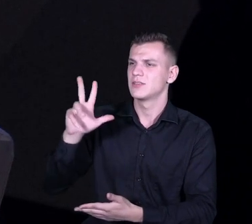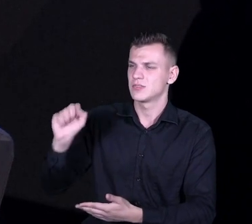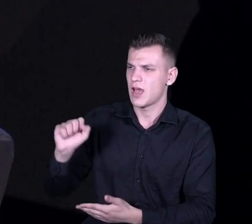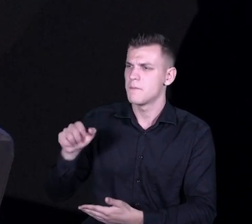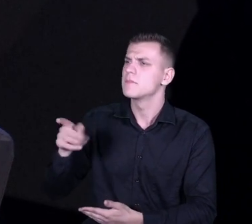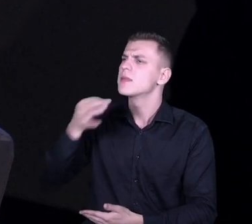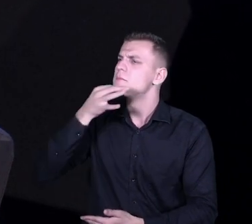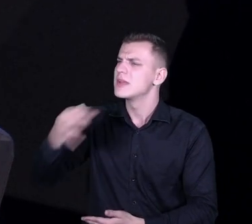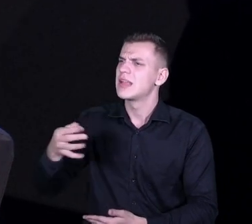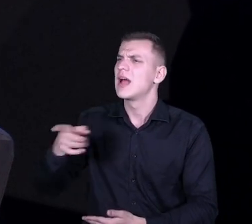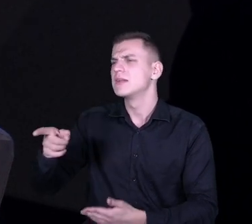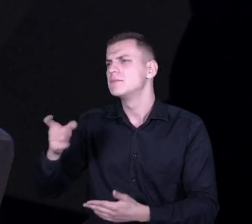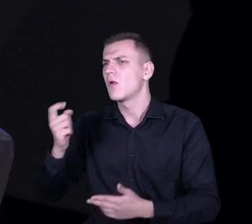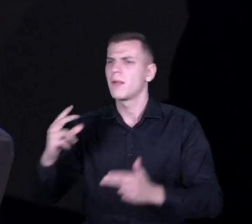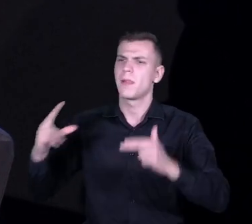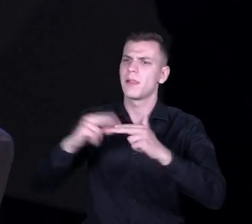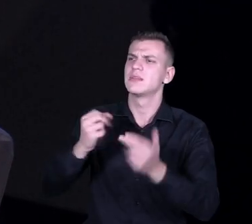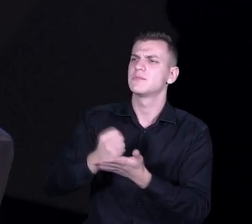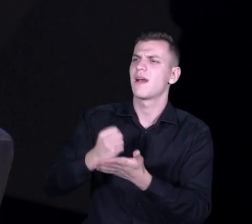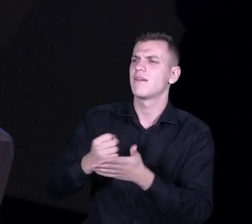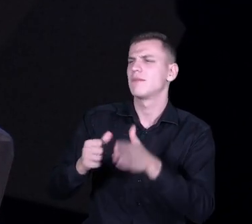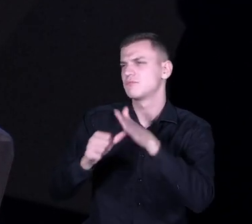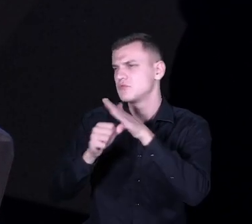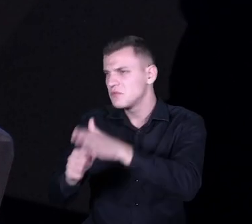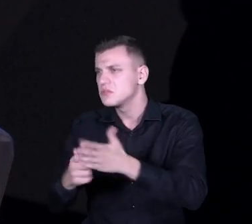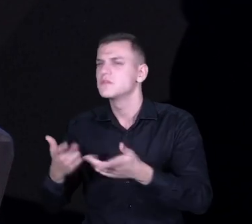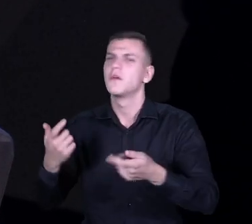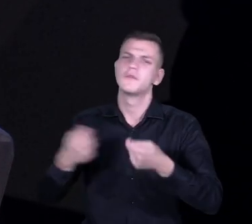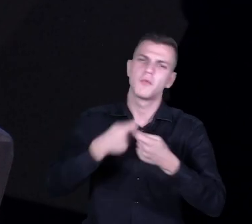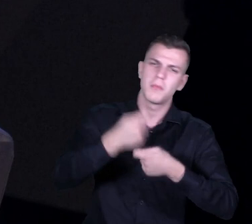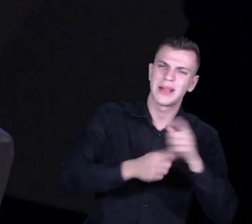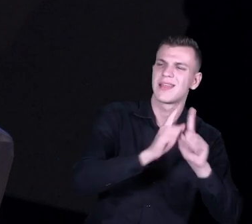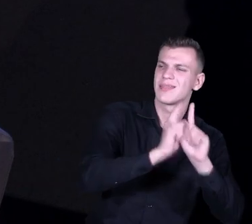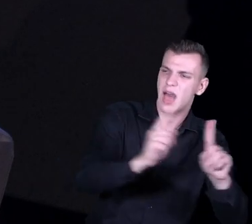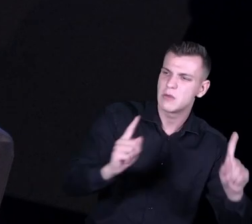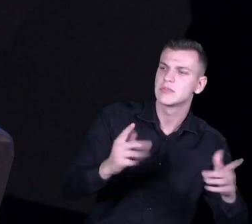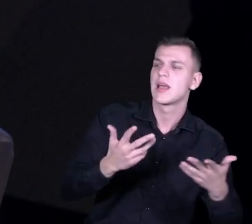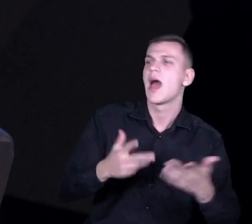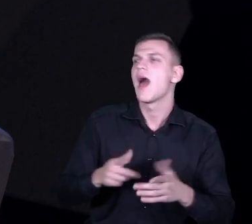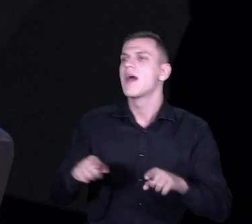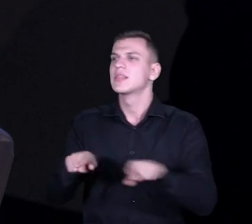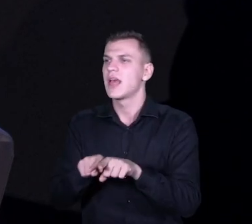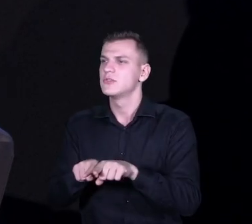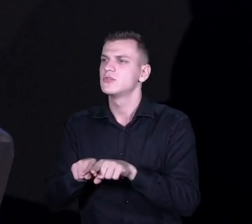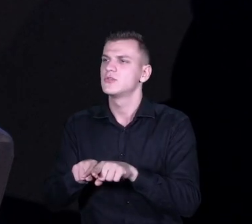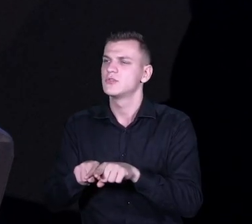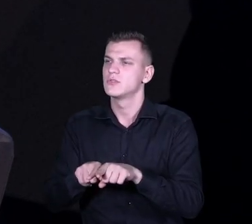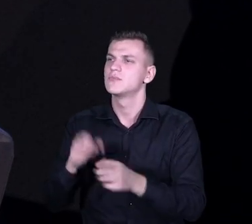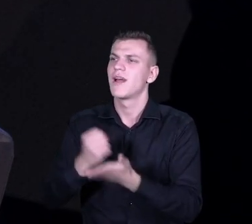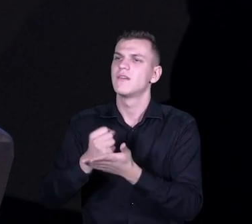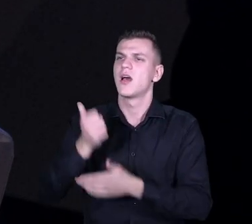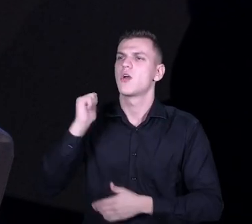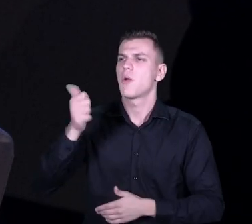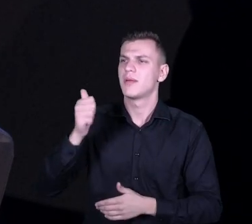żeby też tak połączyć wątek właśnie przywództwa trochę ze współpracą nauczycieli, ale przede wszystkim też dojść do kształcenia kompetencji